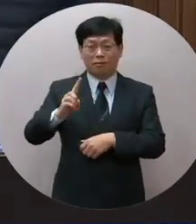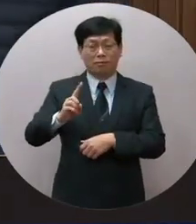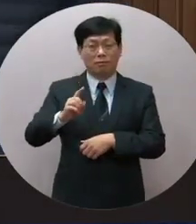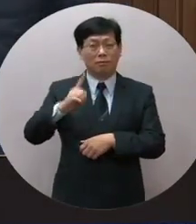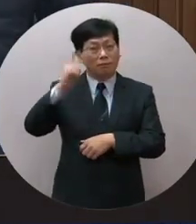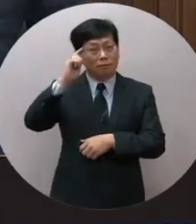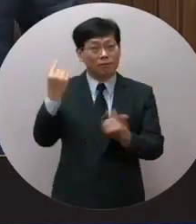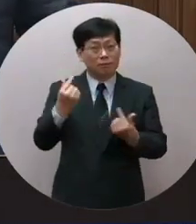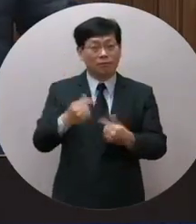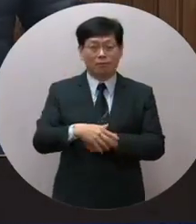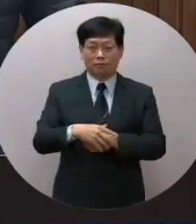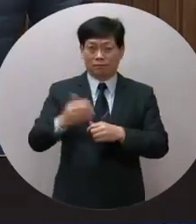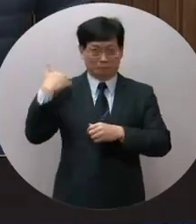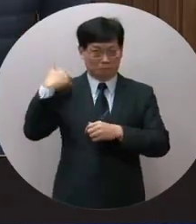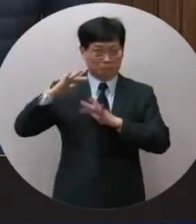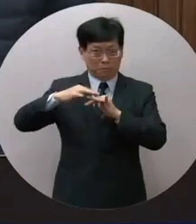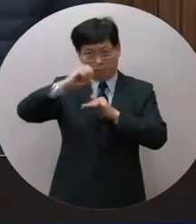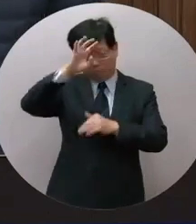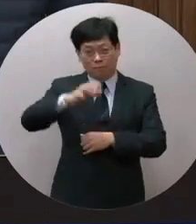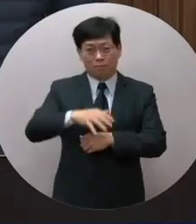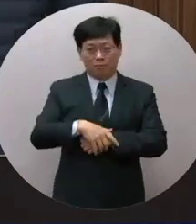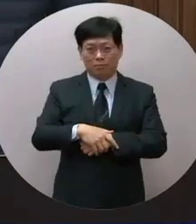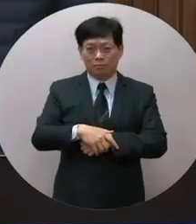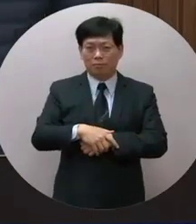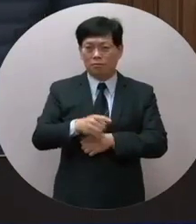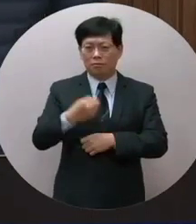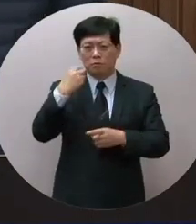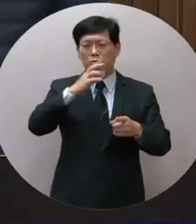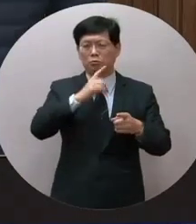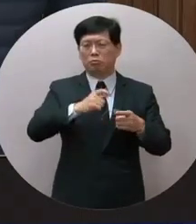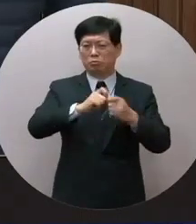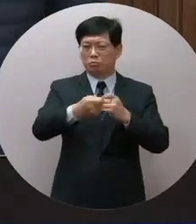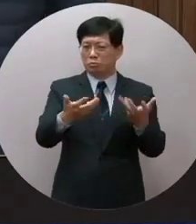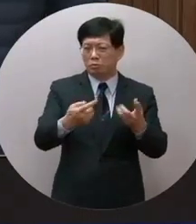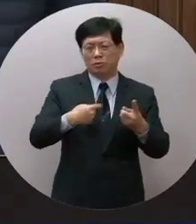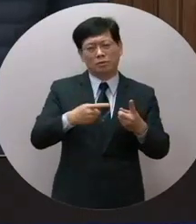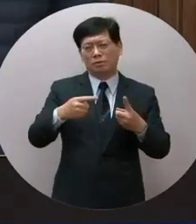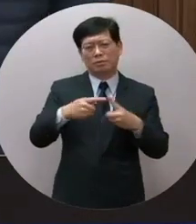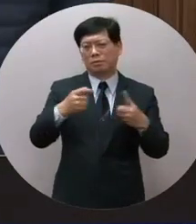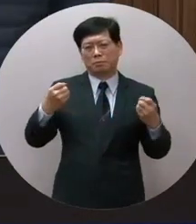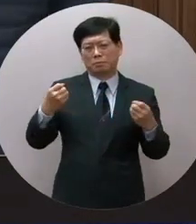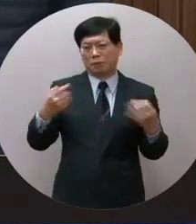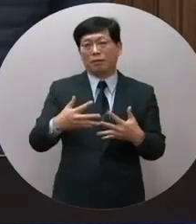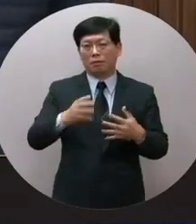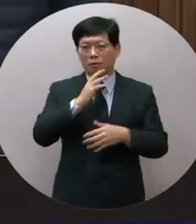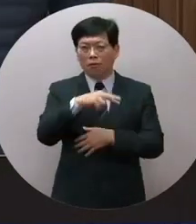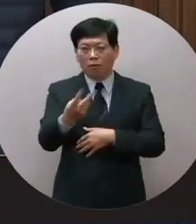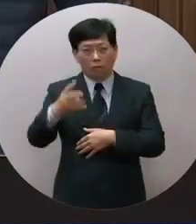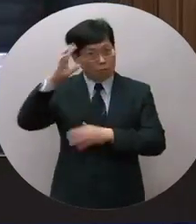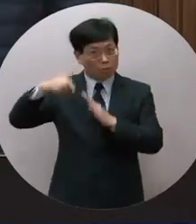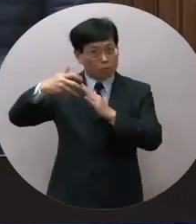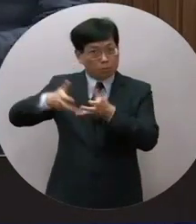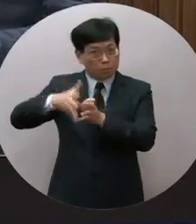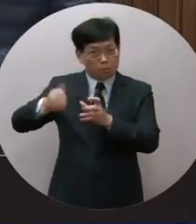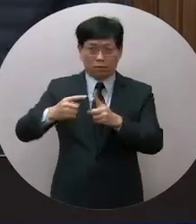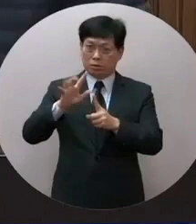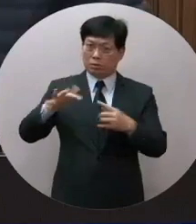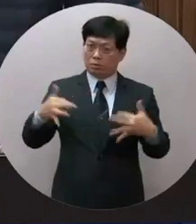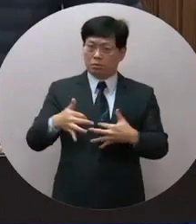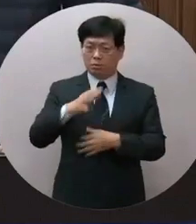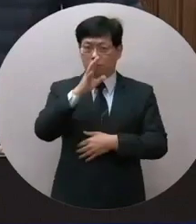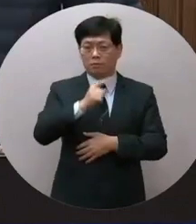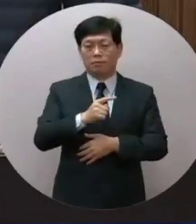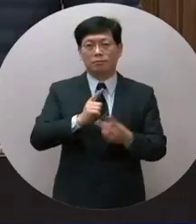尤其在國民黨時代認為官務人力沒有問題換到蘇部長人力有問題